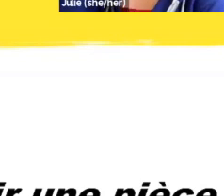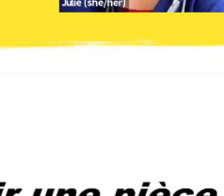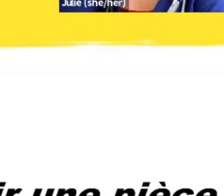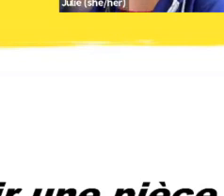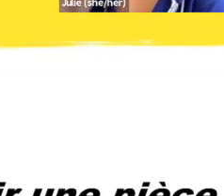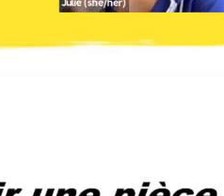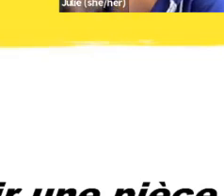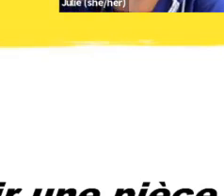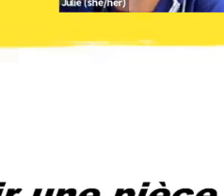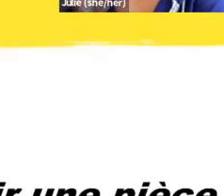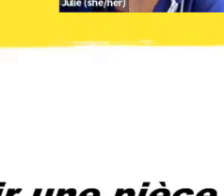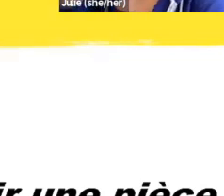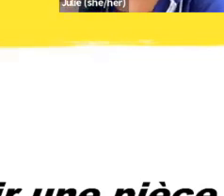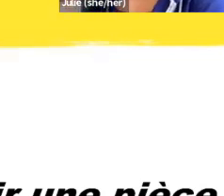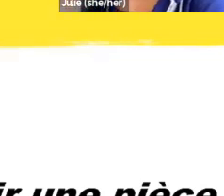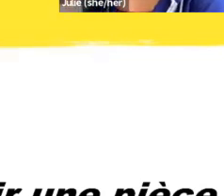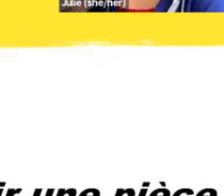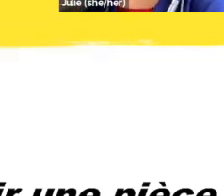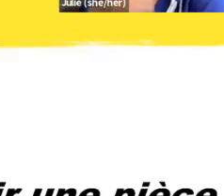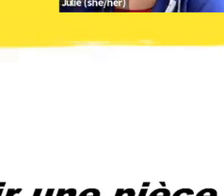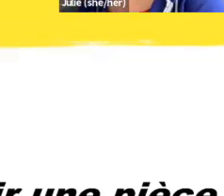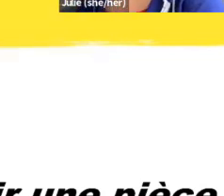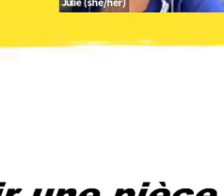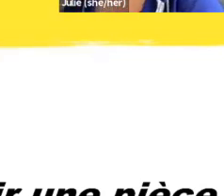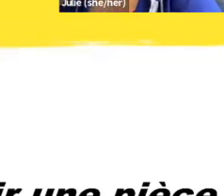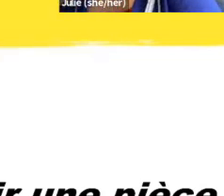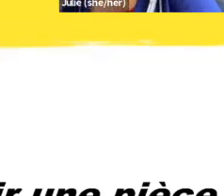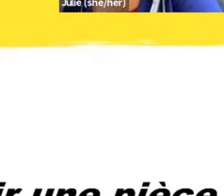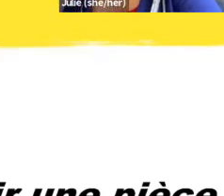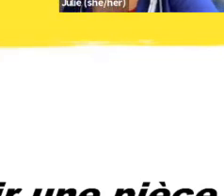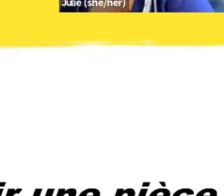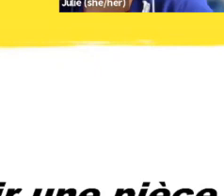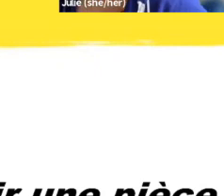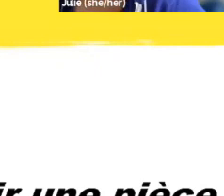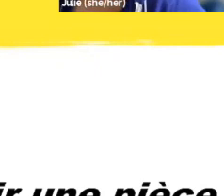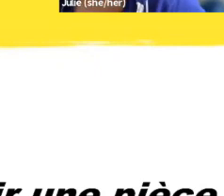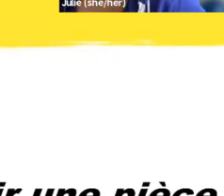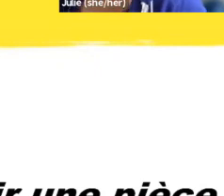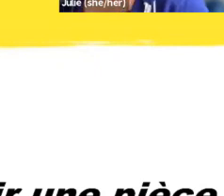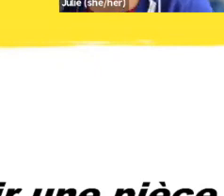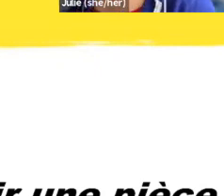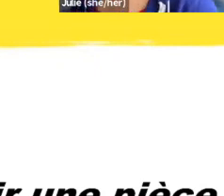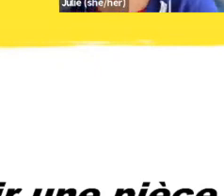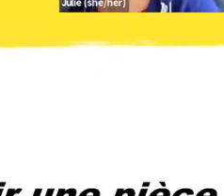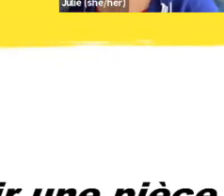si jamais vous vous êtes arrêté. C'est votre preuve comme quoi la vignette vous appartient.